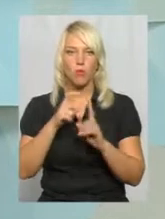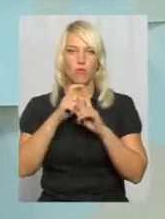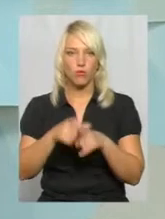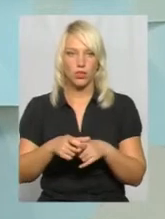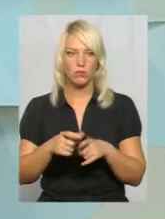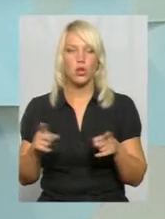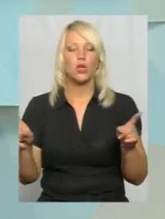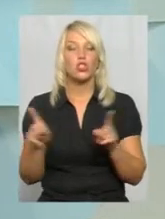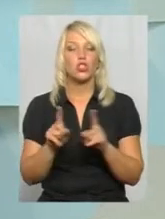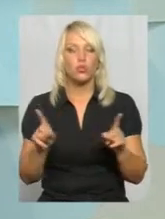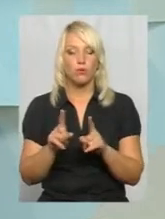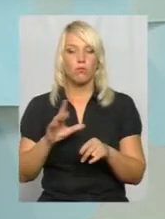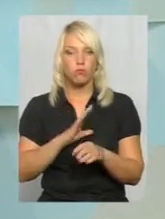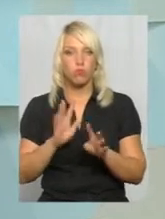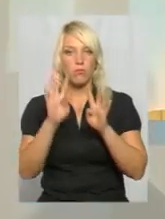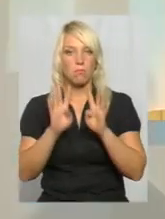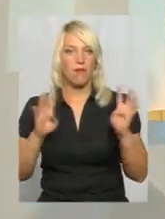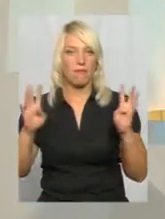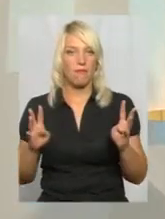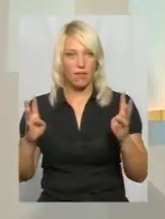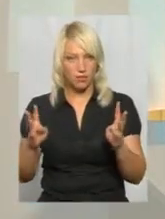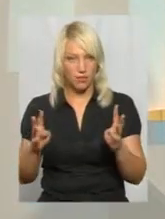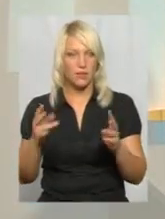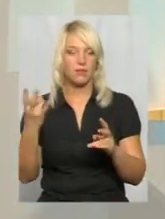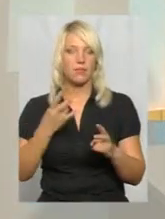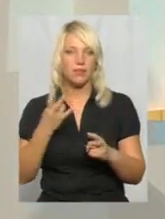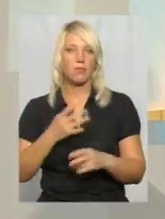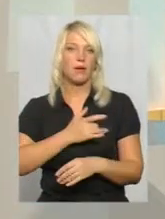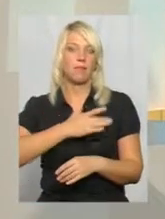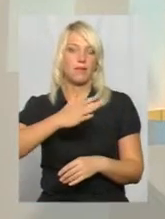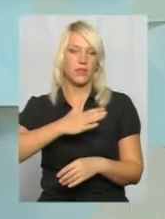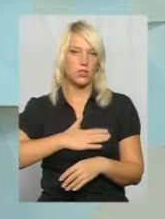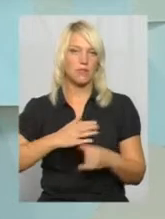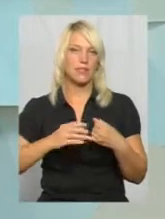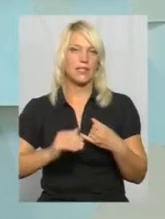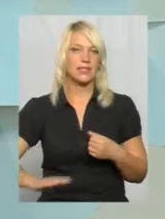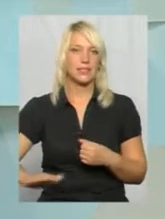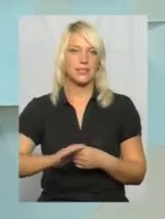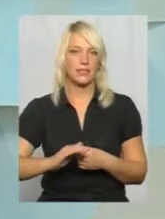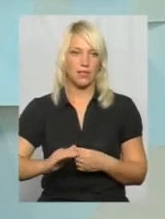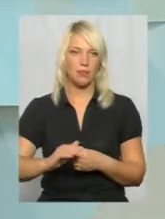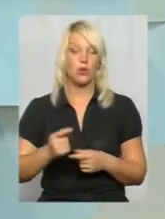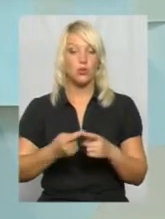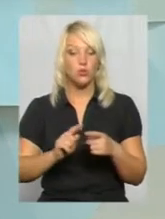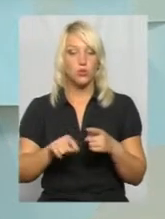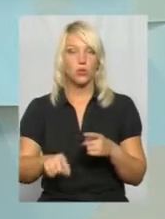щоб був паркан, зокрема паркан, необхідно приватизувати землю. Тобто, з цього треба починати.